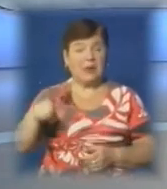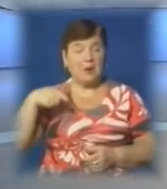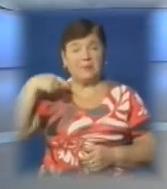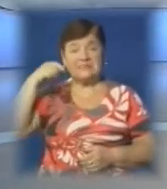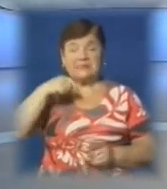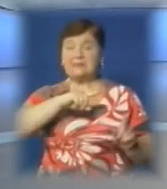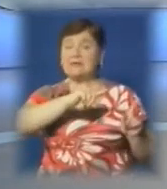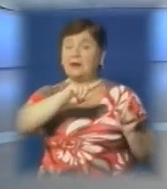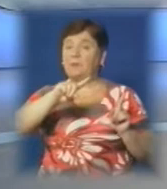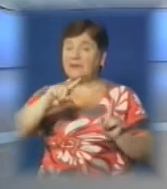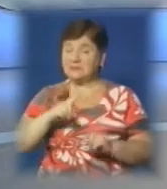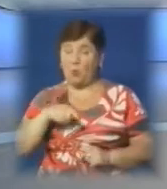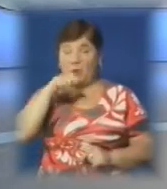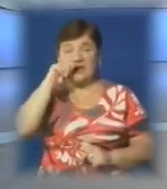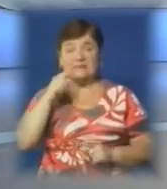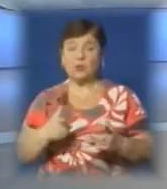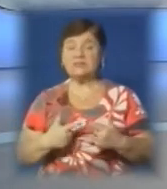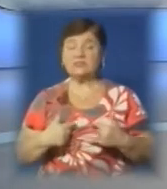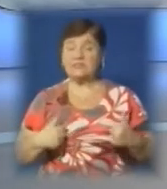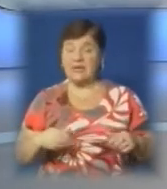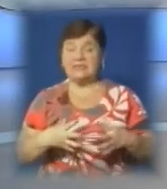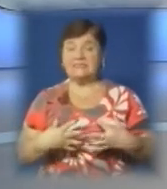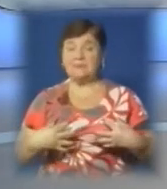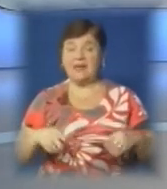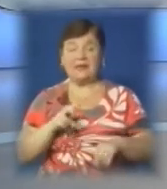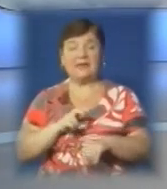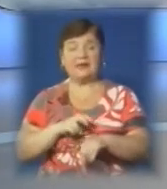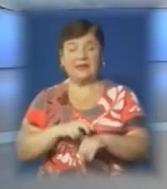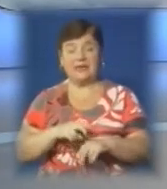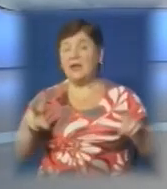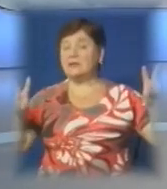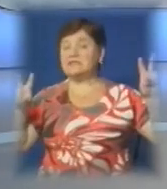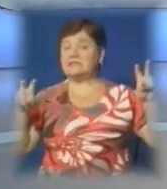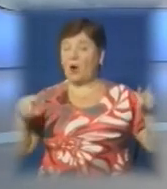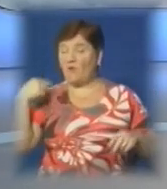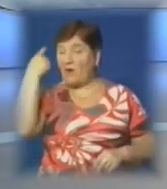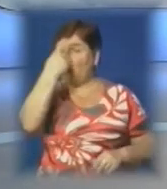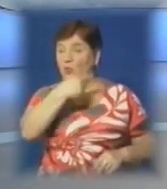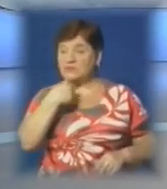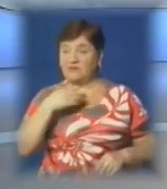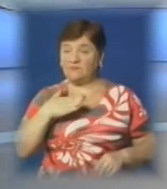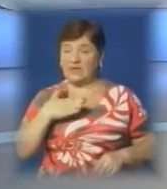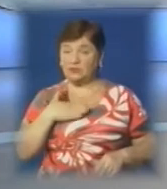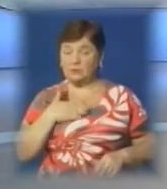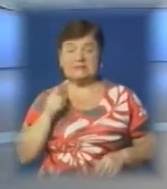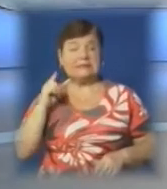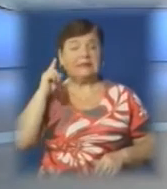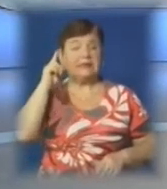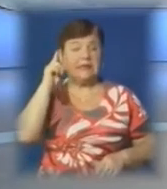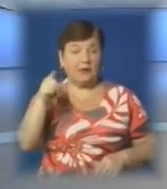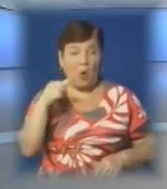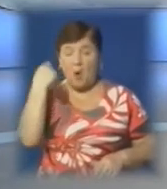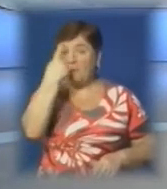Закарпатської та віце-президент Української асоціації сімейних лікарів. Знакова постать не тільки в нашому краї, а й далеко за його межами.